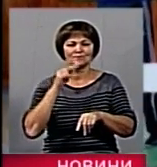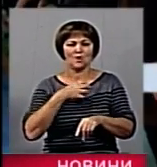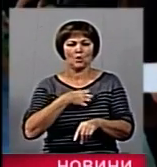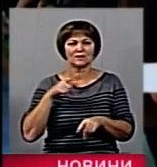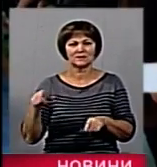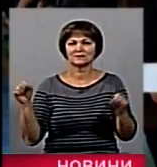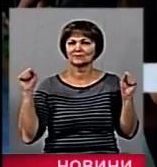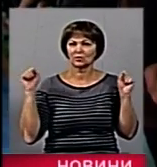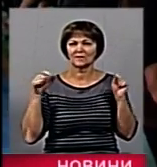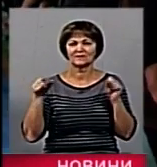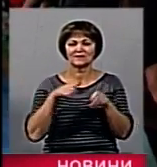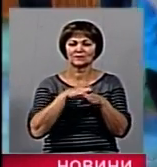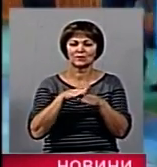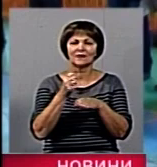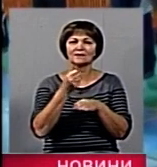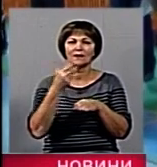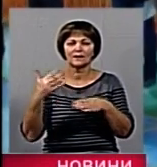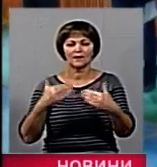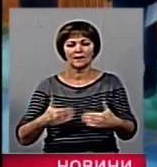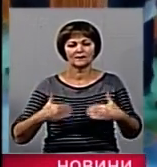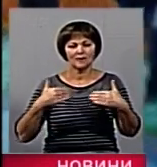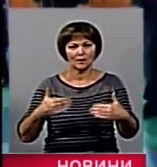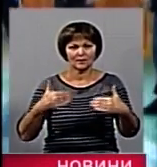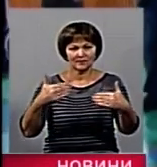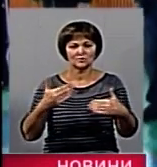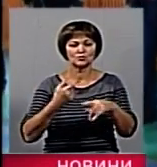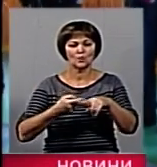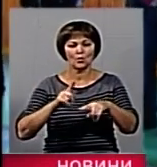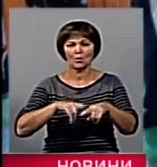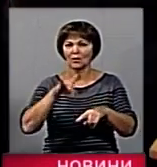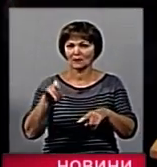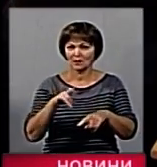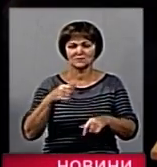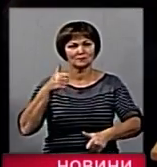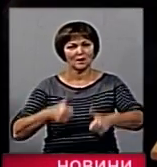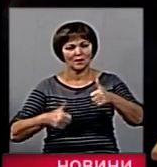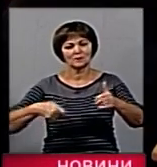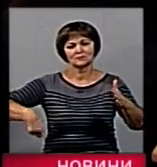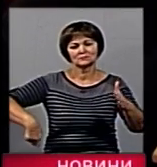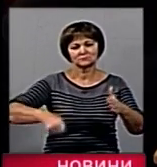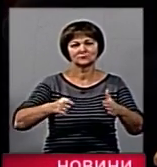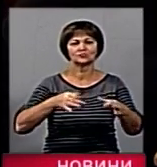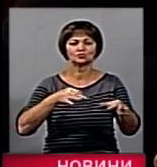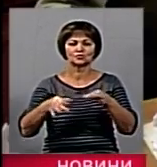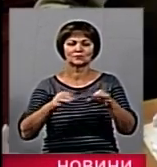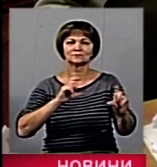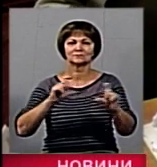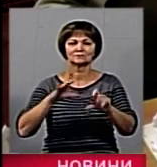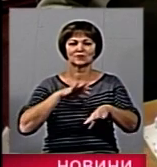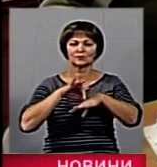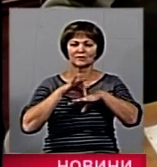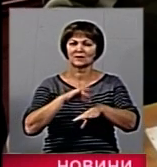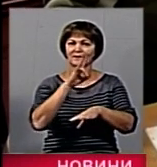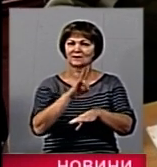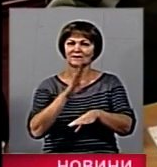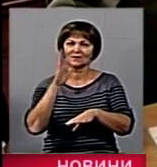спорту. Вони відбуваються в декілька етапів і цього разу змагання з шахів, шашок і настільного тенісу проводились на базі Новоград-Волинського